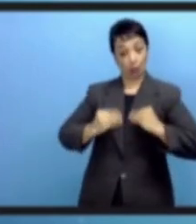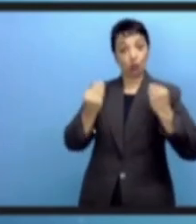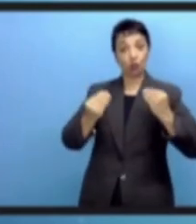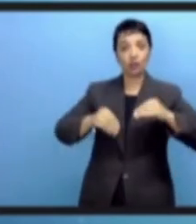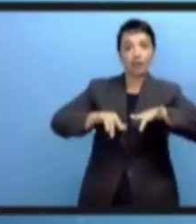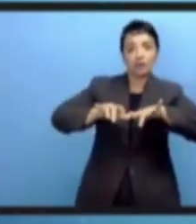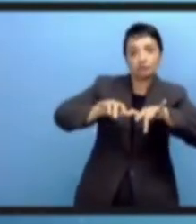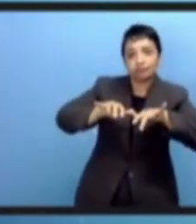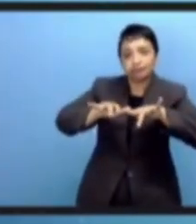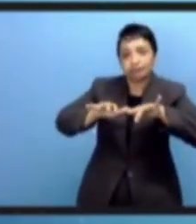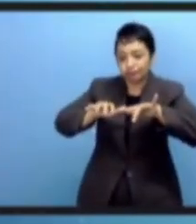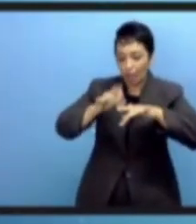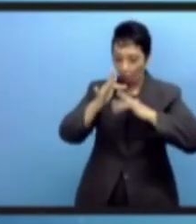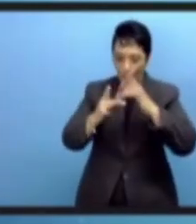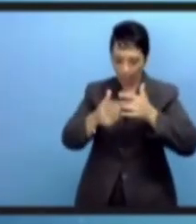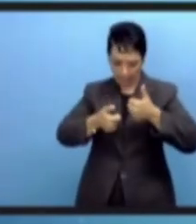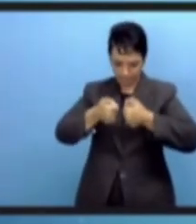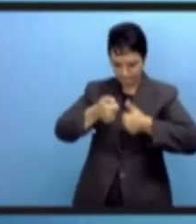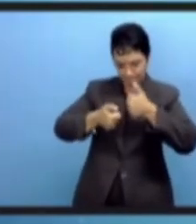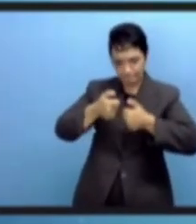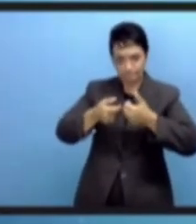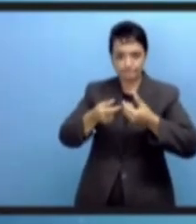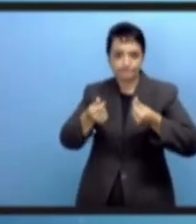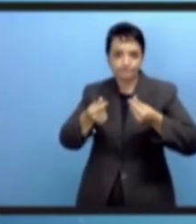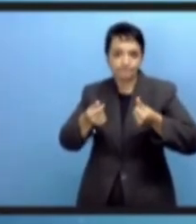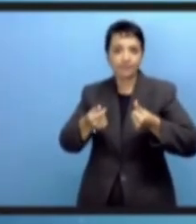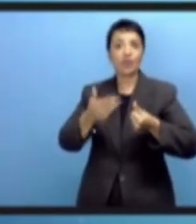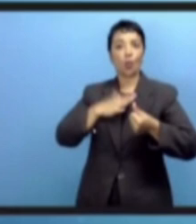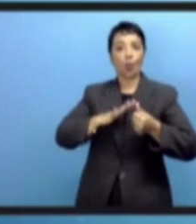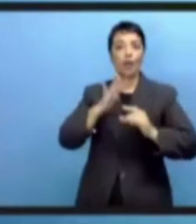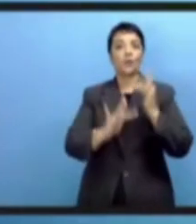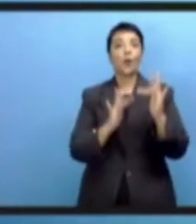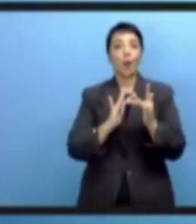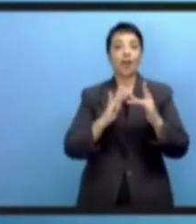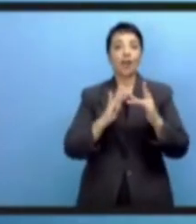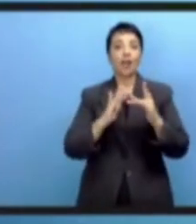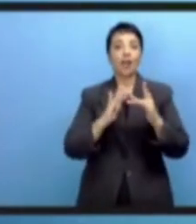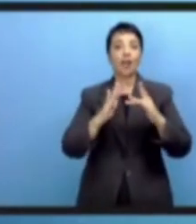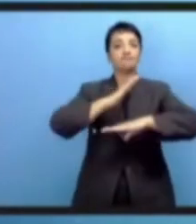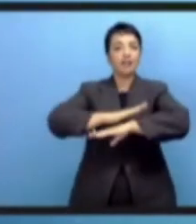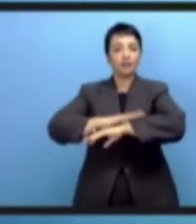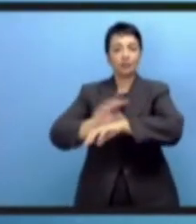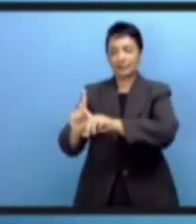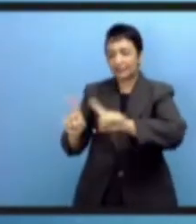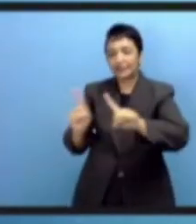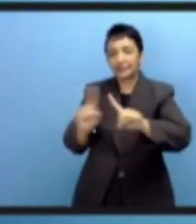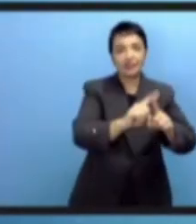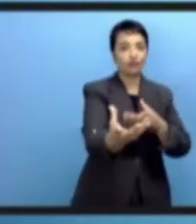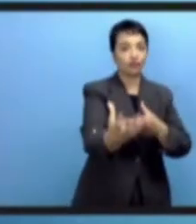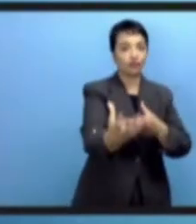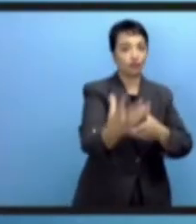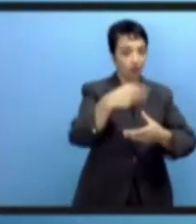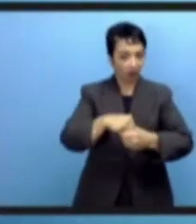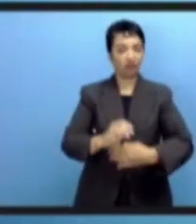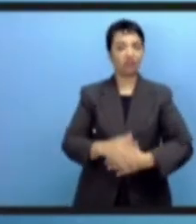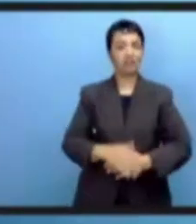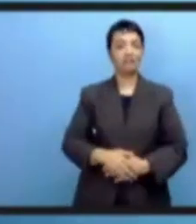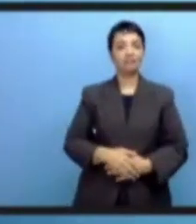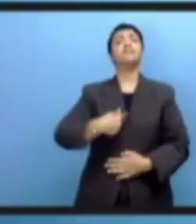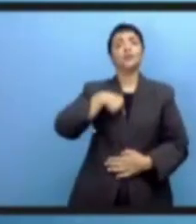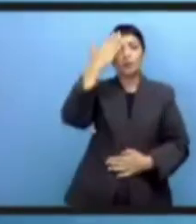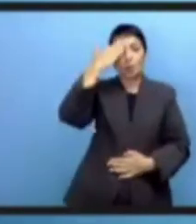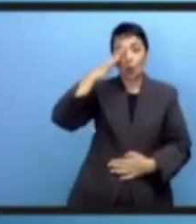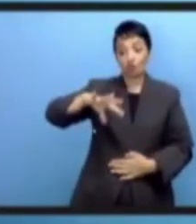цифровые платформы становятся все более и более превалирующими. Мы знаем, что во множестве стран